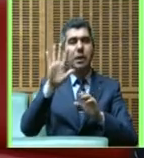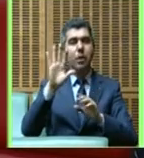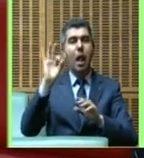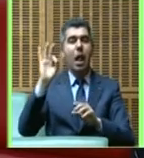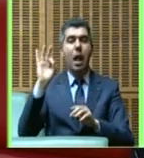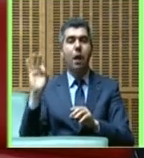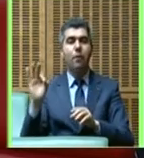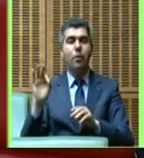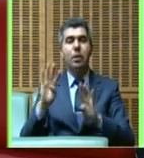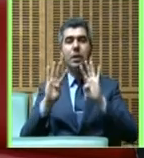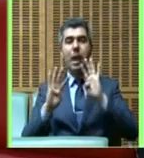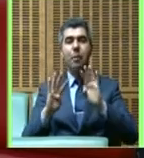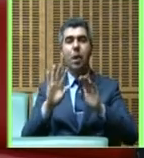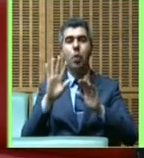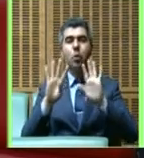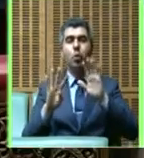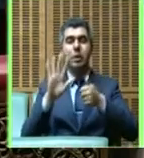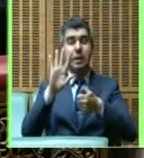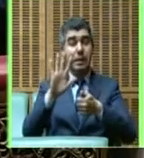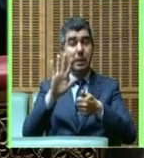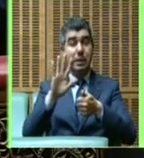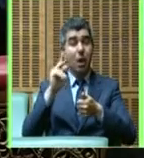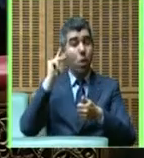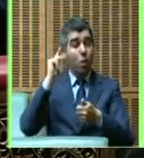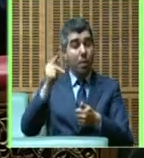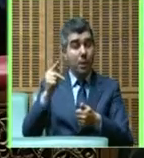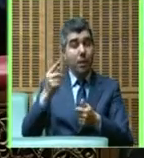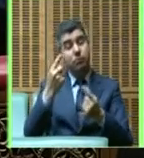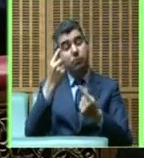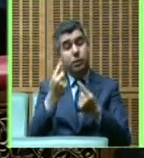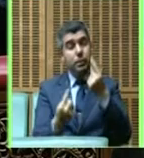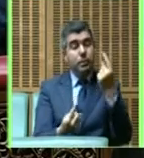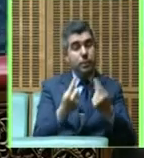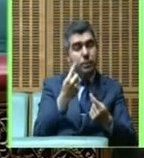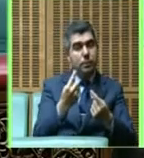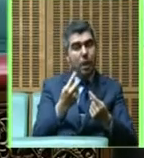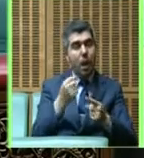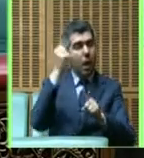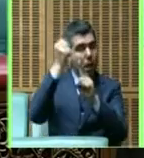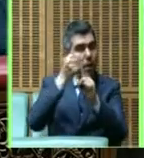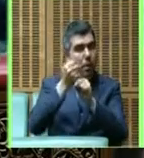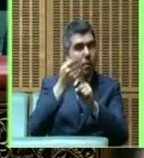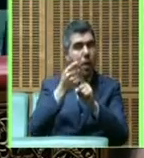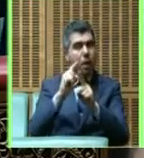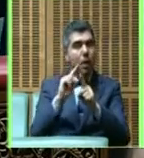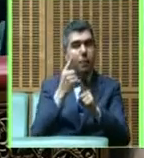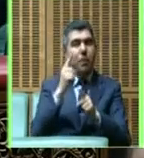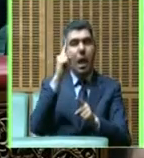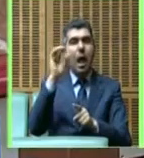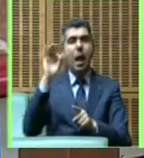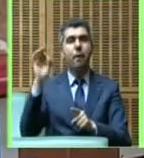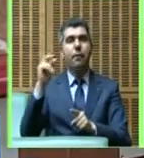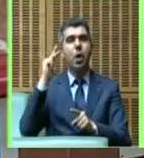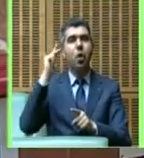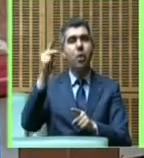15569 كيلومتر تم الإنجاز تقريبا لماذا غير منجز منها ألف كيلومتر